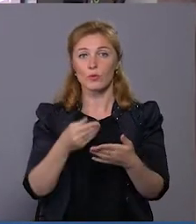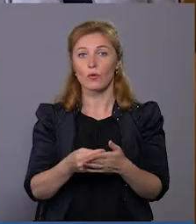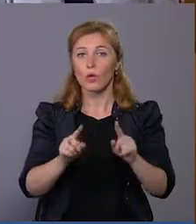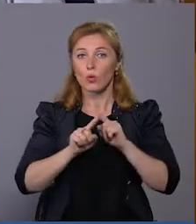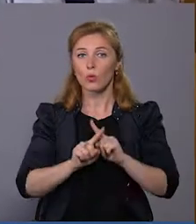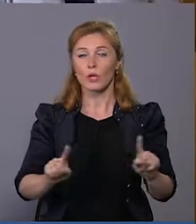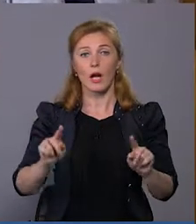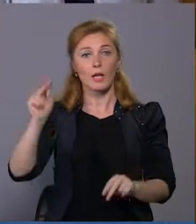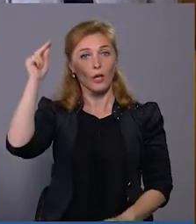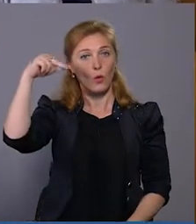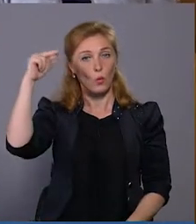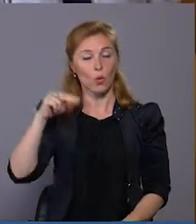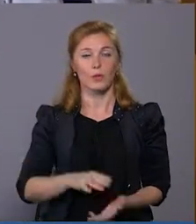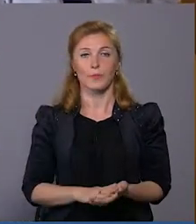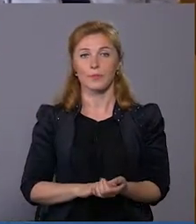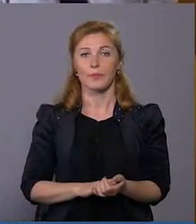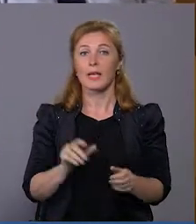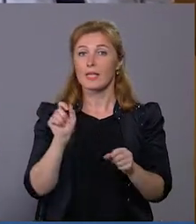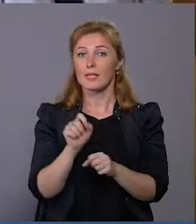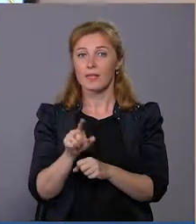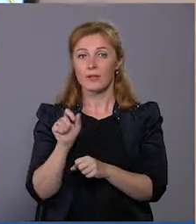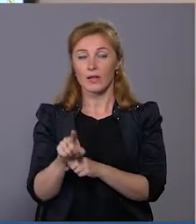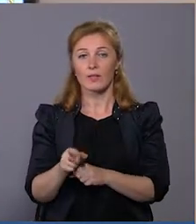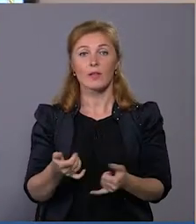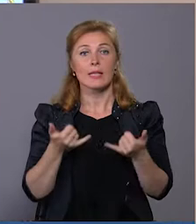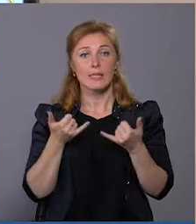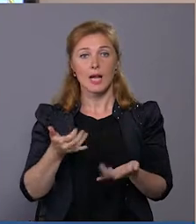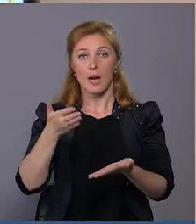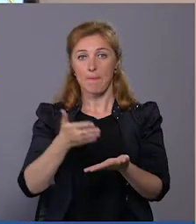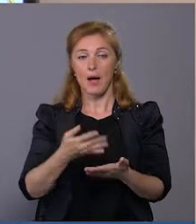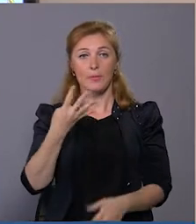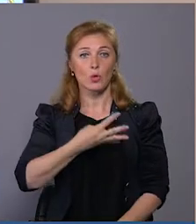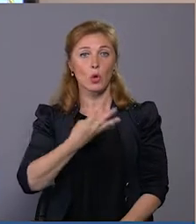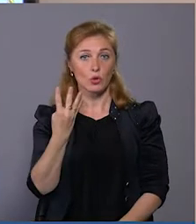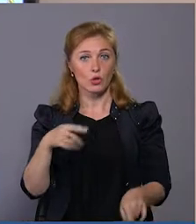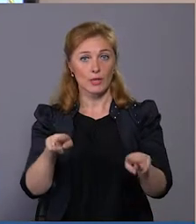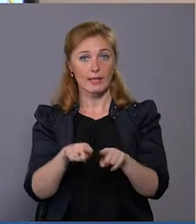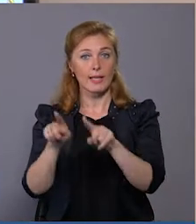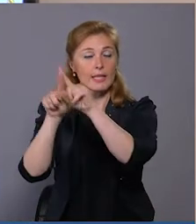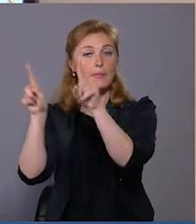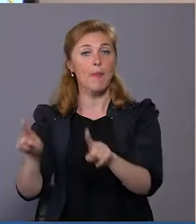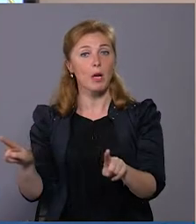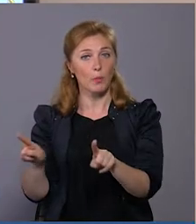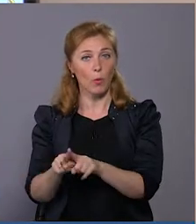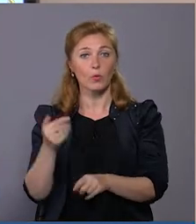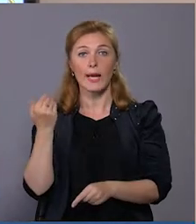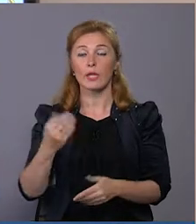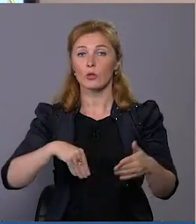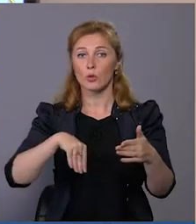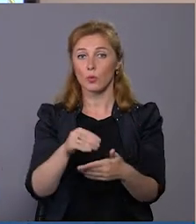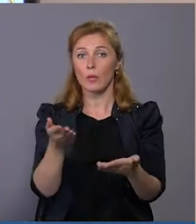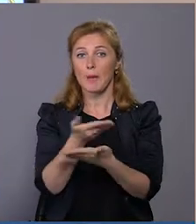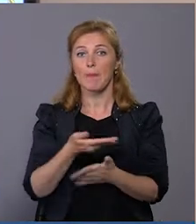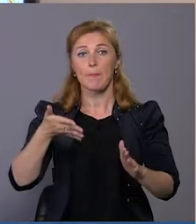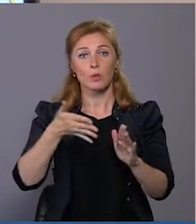з 3D-анімацією та інтерактивними завданнями. Наразі ми маємо 44 таких смартборди. На їхню закупівлю ми витратили